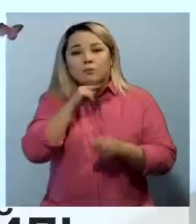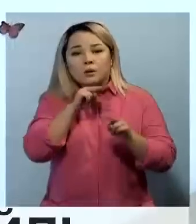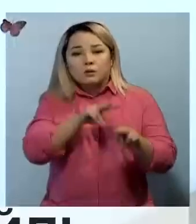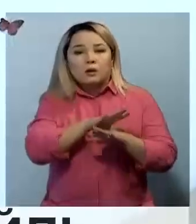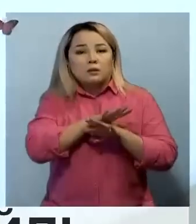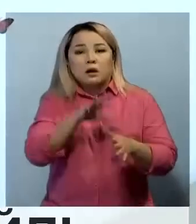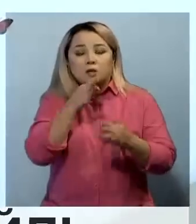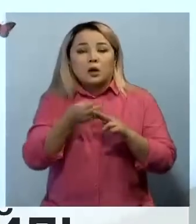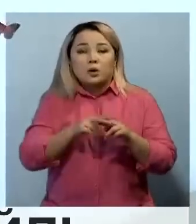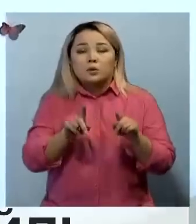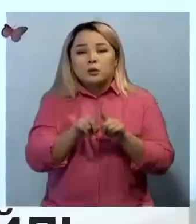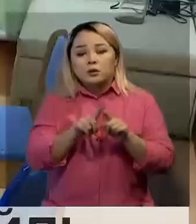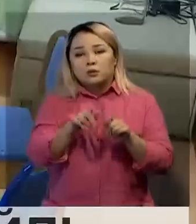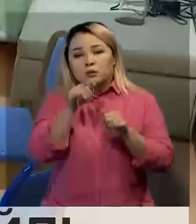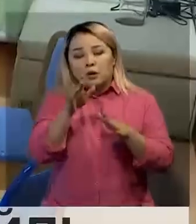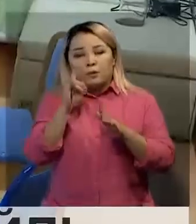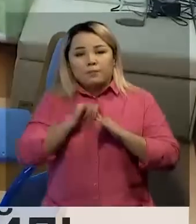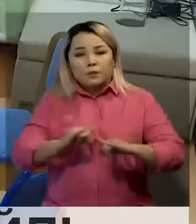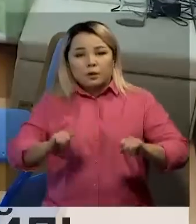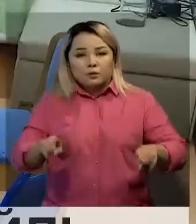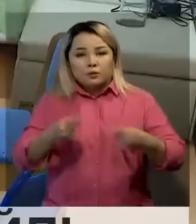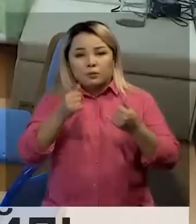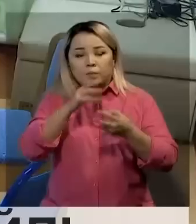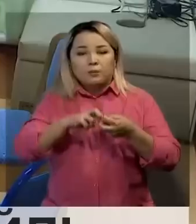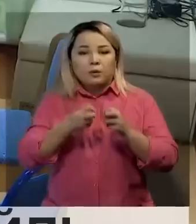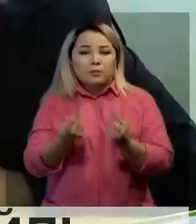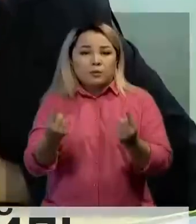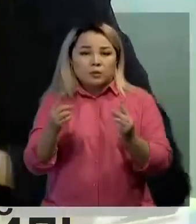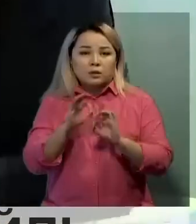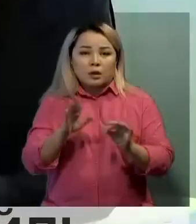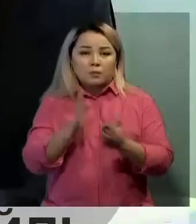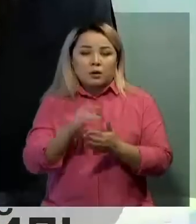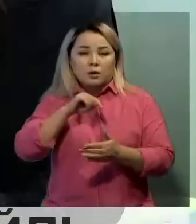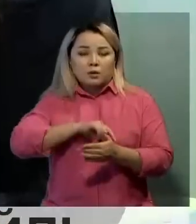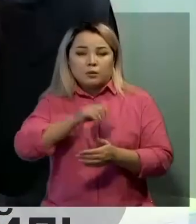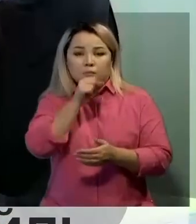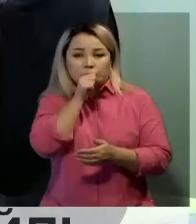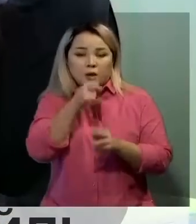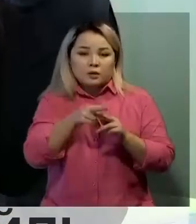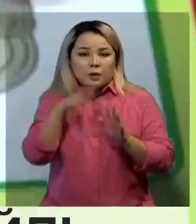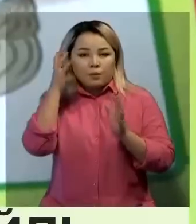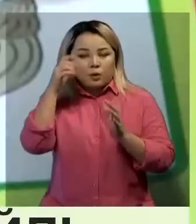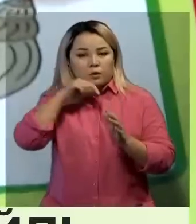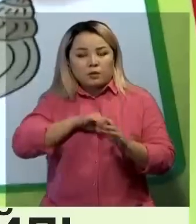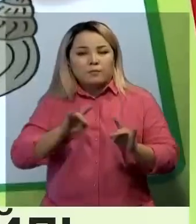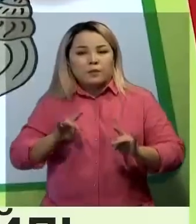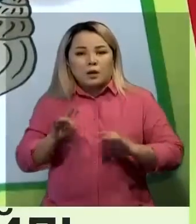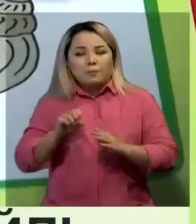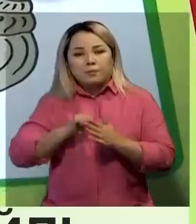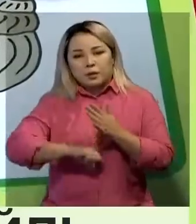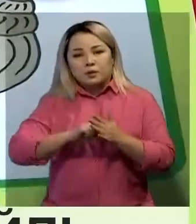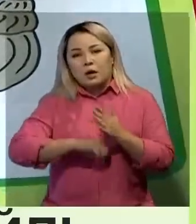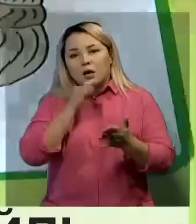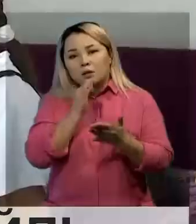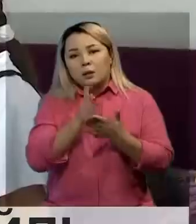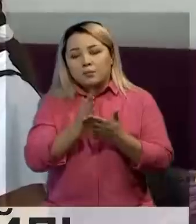бөлімігі. Осы ұсында қарапайым жағдайлар үлкен мәселеге айналуы мүмкін. Ал түтіғу баланың психологиялық жай күйіне байланысты дейді мамандар.